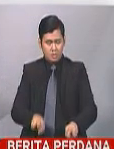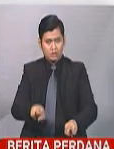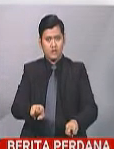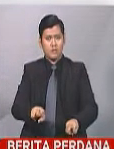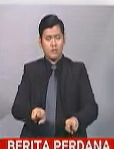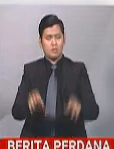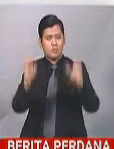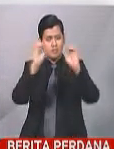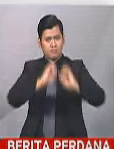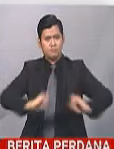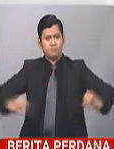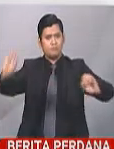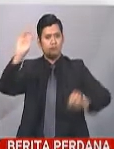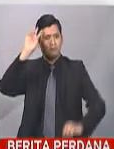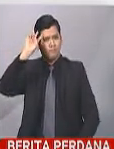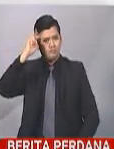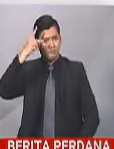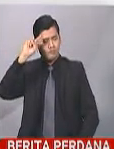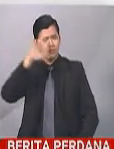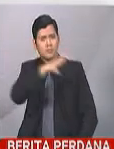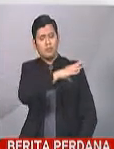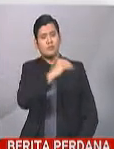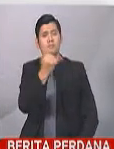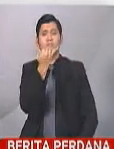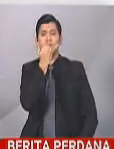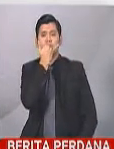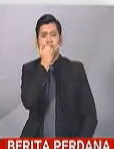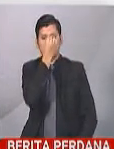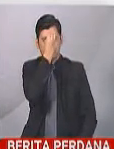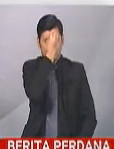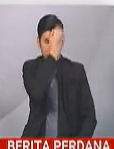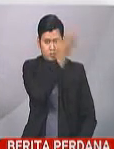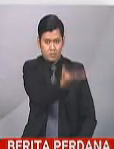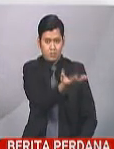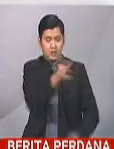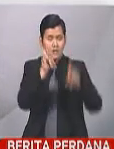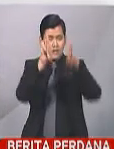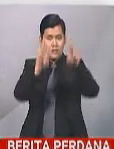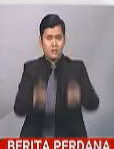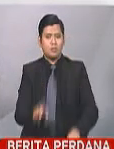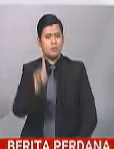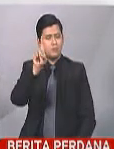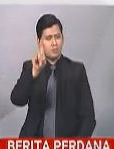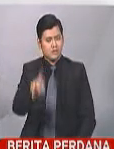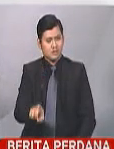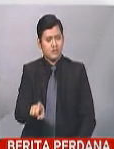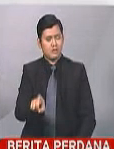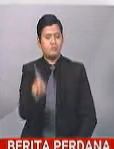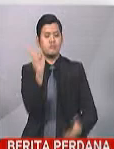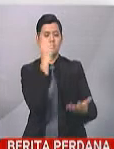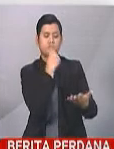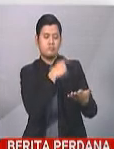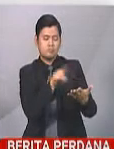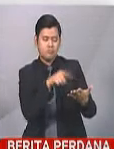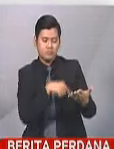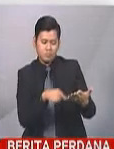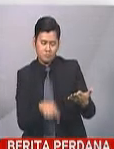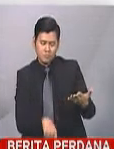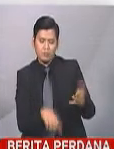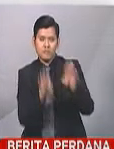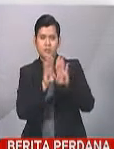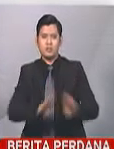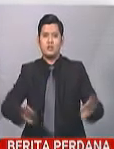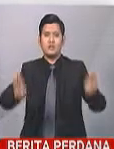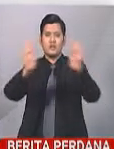berlaku salah faham dan salah maklumat. Rakyat juga diminta memainkan peranan supaya menyemak kesahihan sesuatu